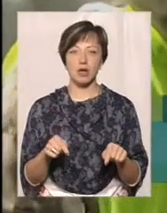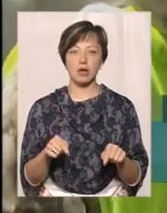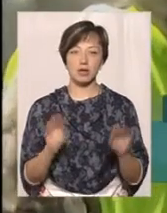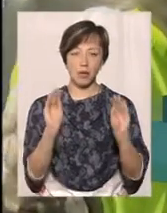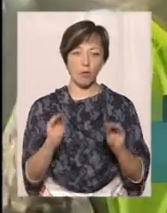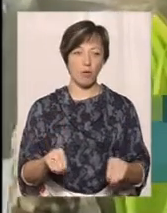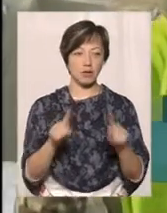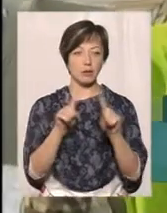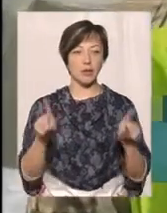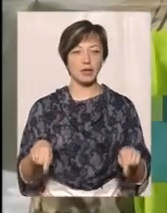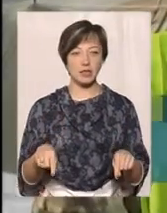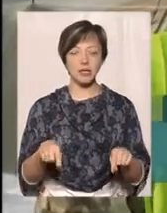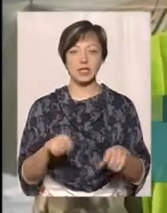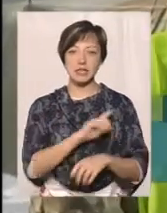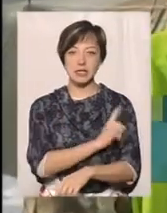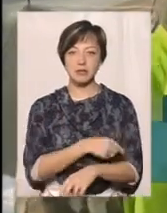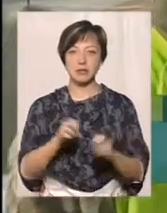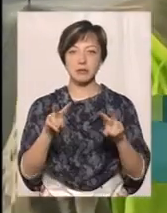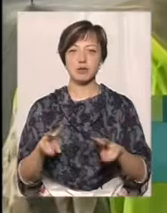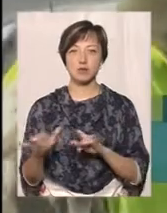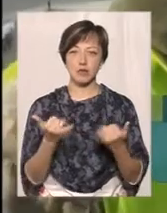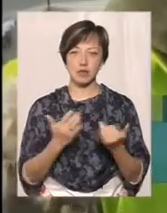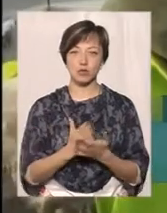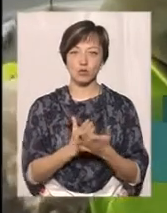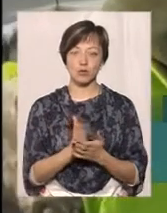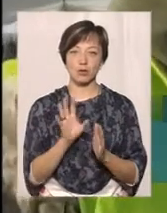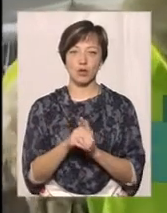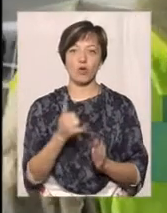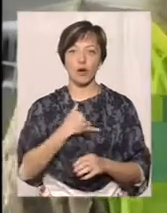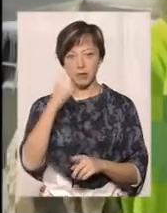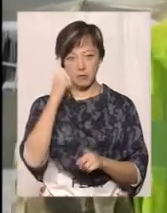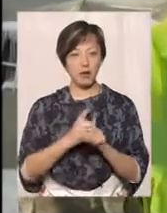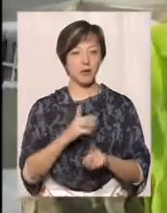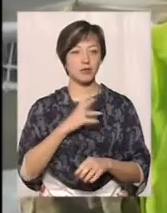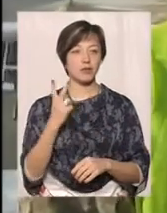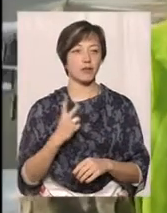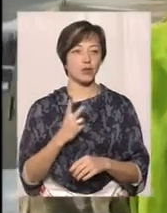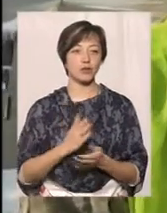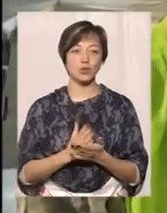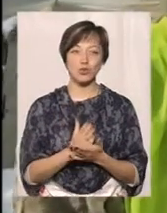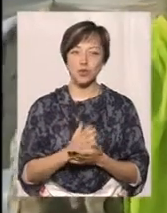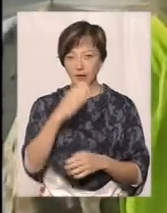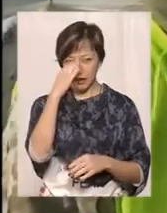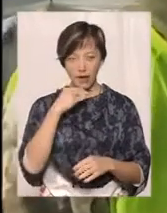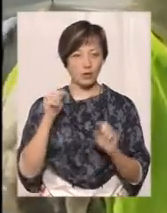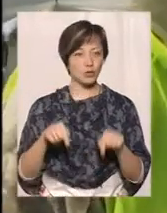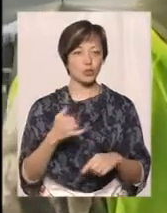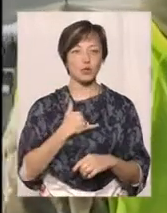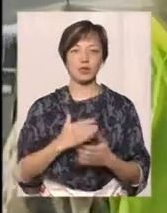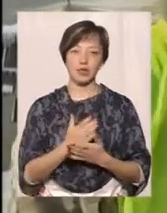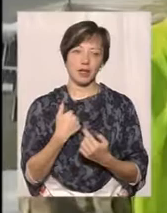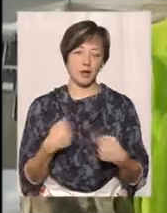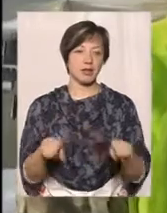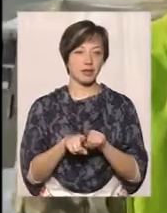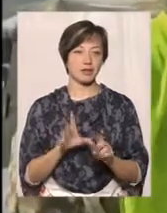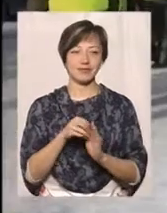анкети у сили спеціальних операцій і прийшов сюди служити. У мене тут брат служив двоюродний, тату тут теж у мене служив. І я